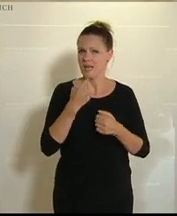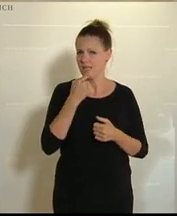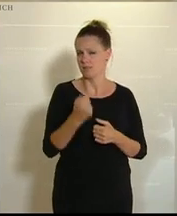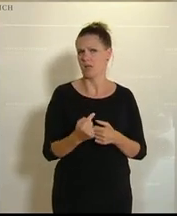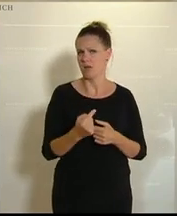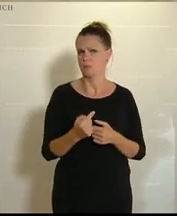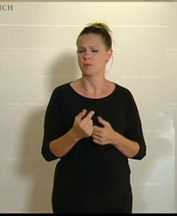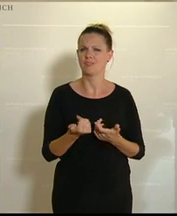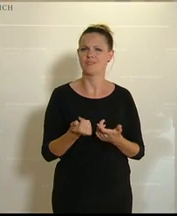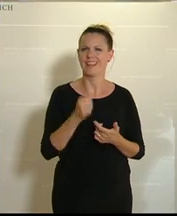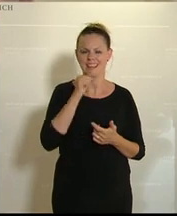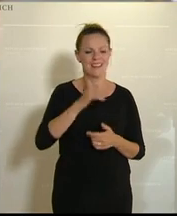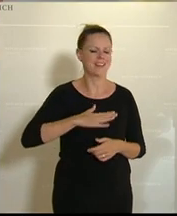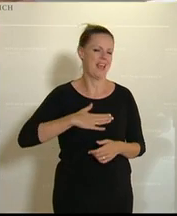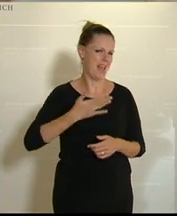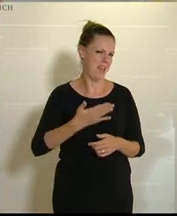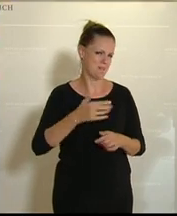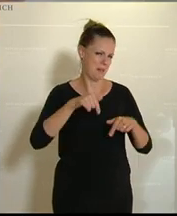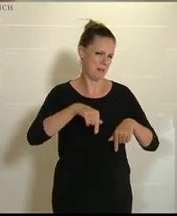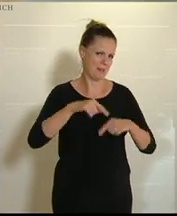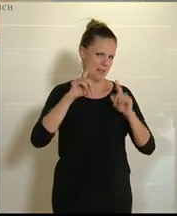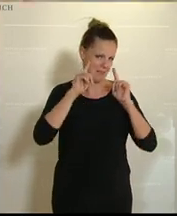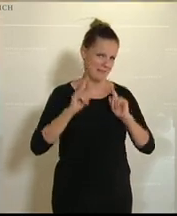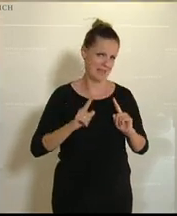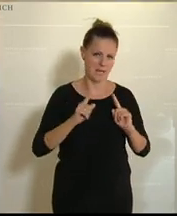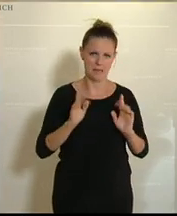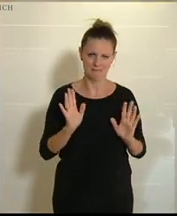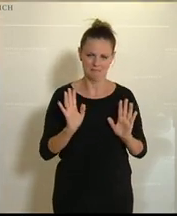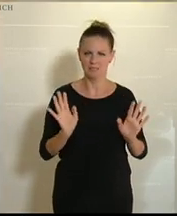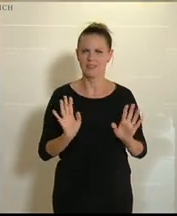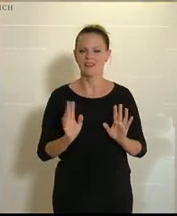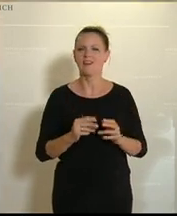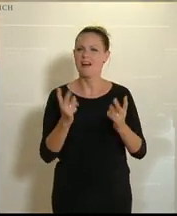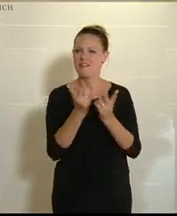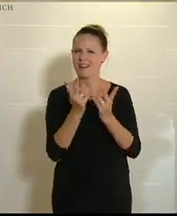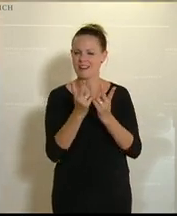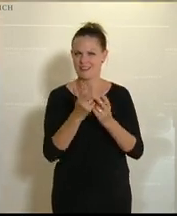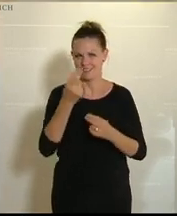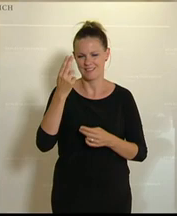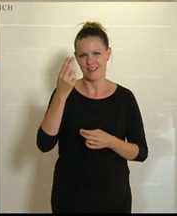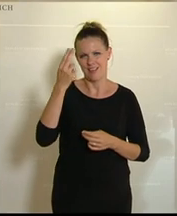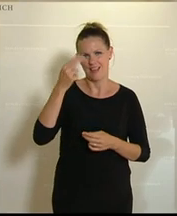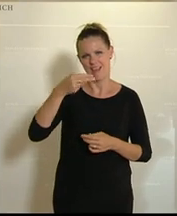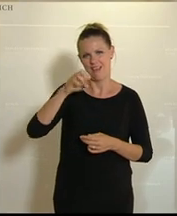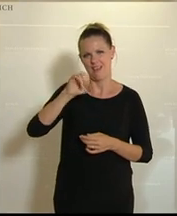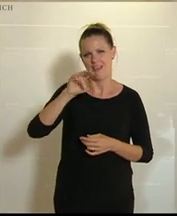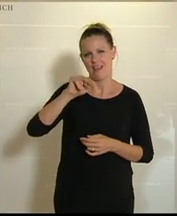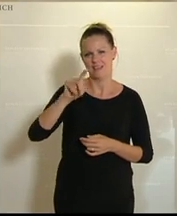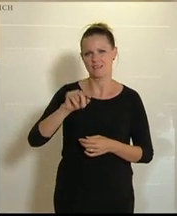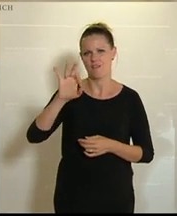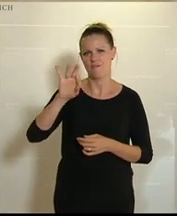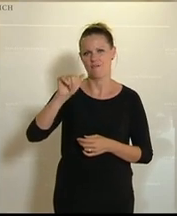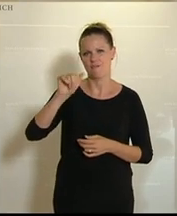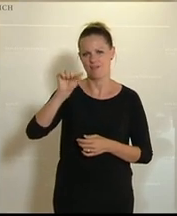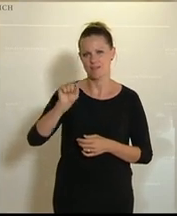kein heimisches Tier, also zum botanischen Vergleich, der Heinz Faßmann, die Margarete Schrambig und ich werden auch